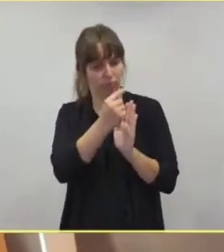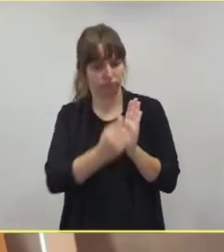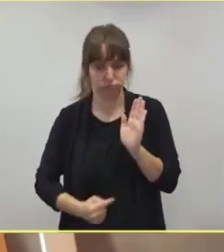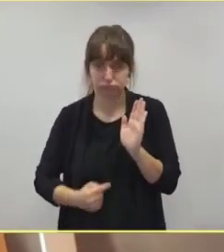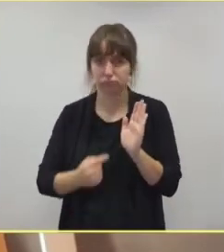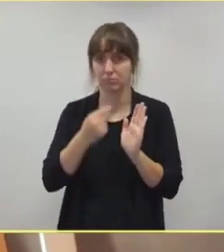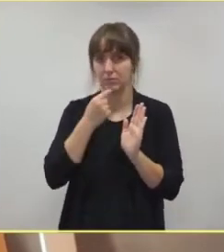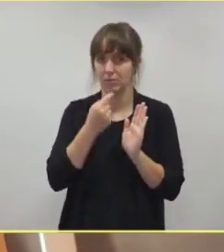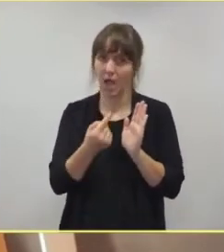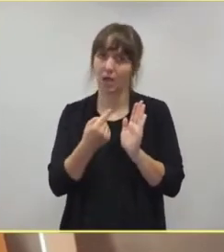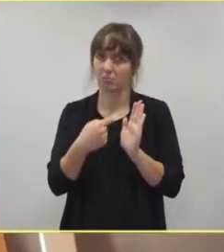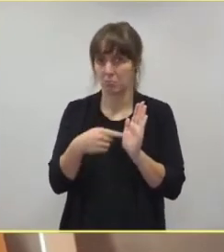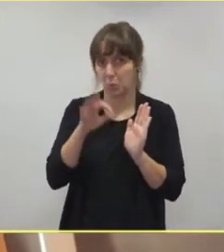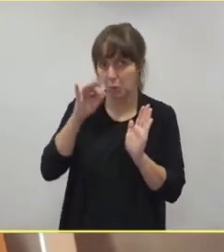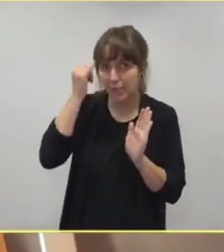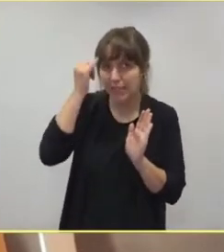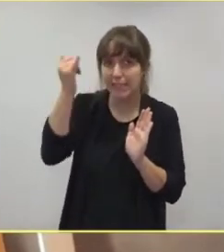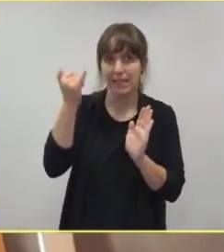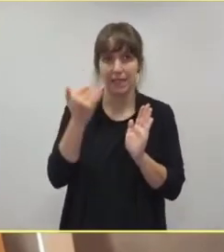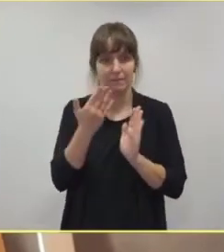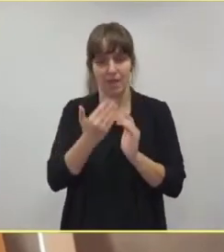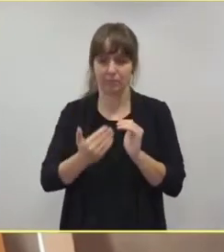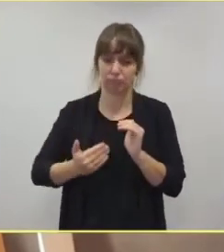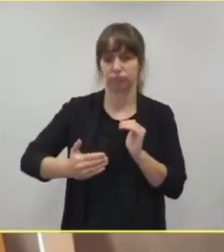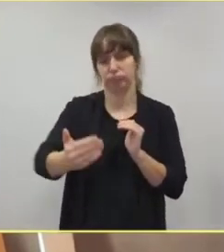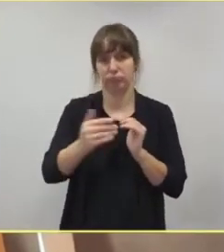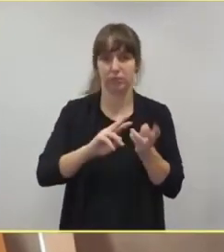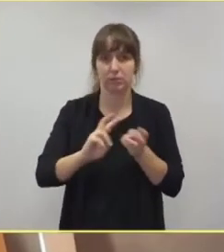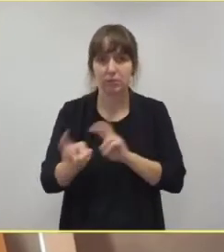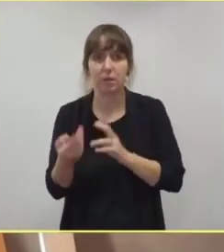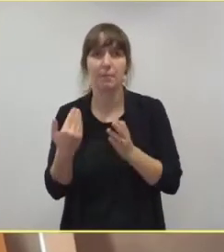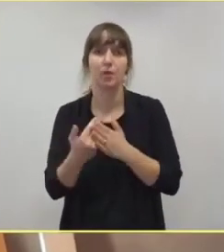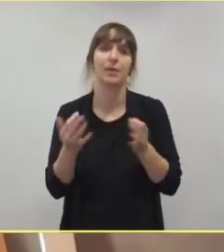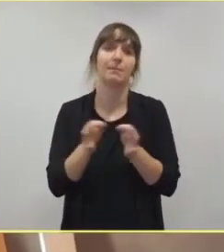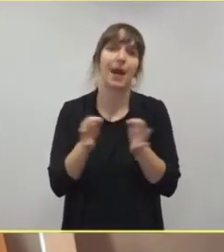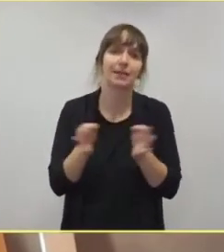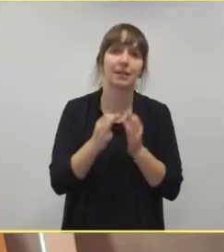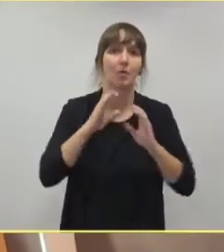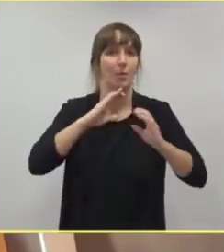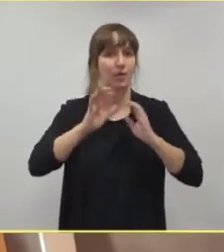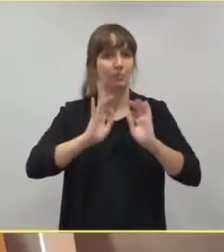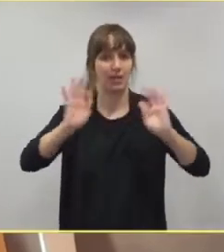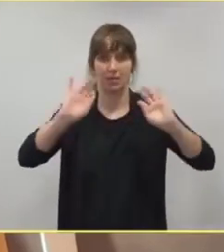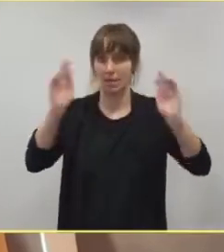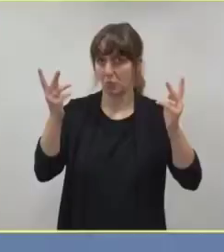mittelfristig noch beizutragen werden, wie die bessere Kommunikation von den Maßnahmen und so weiter?